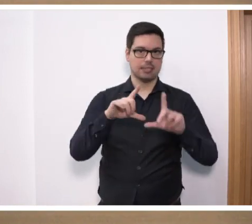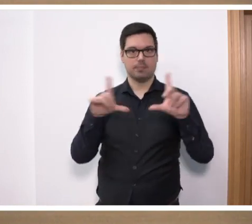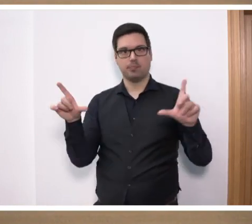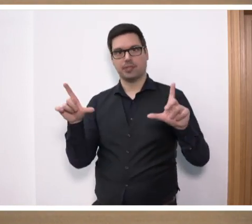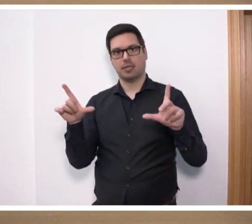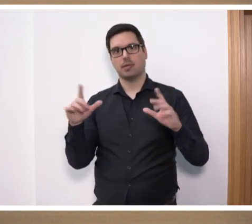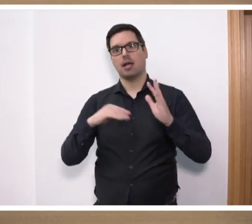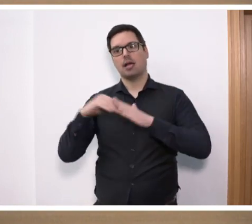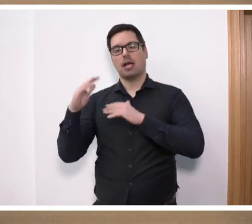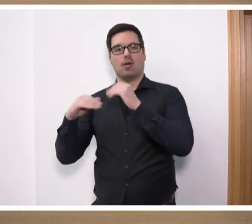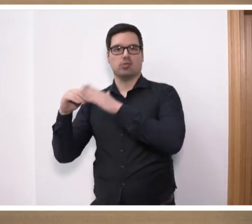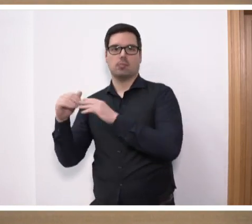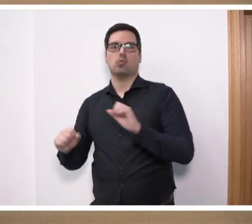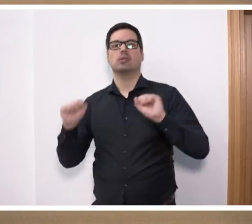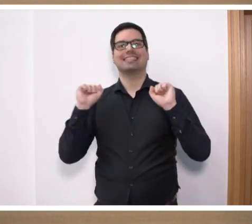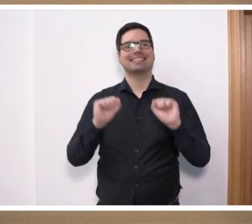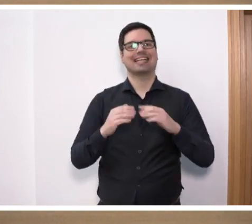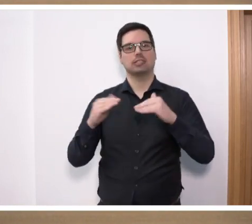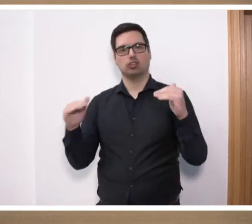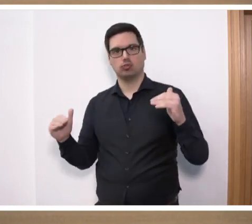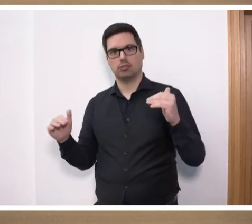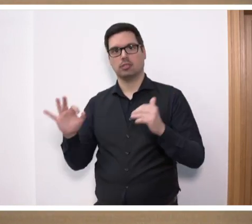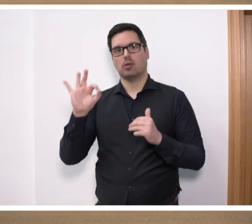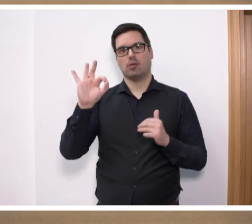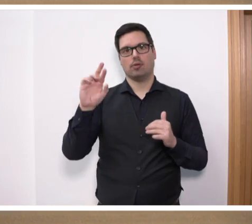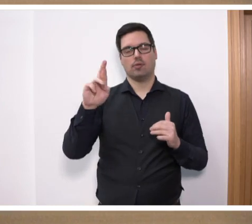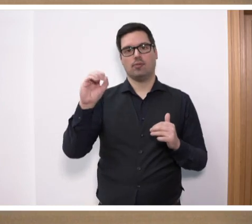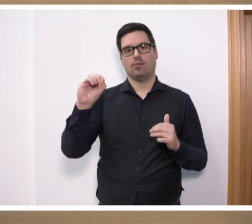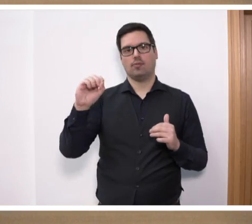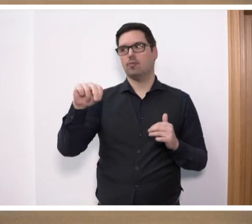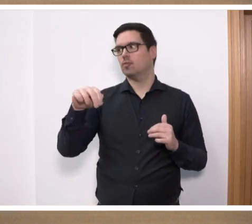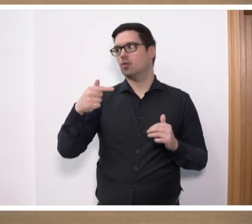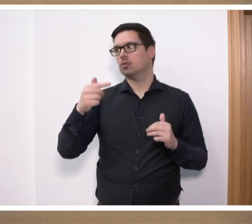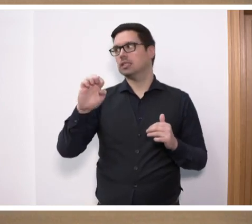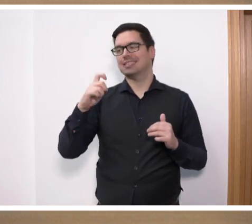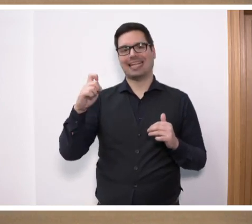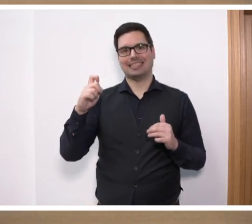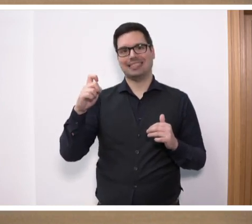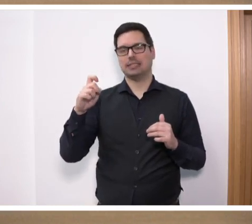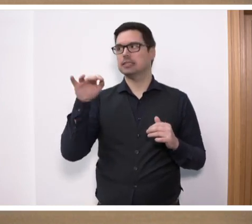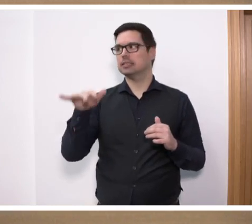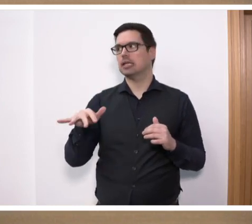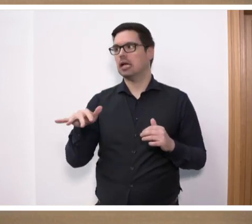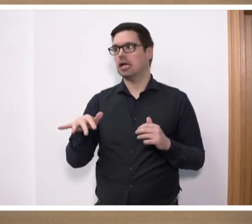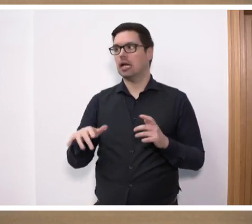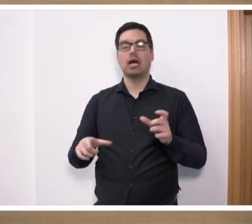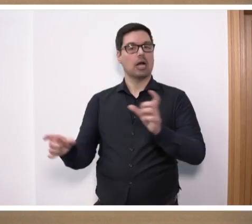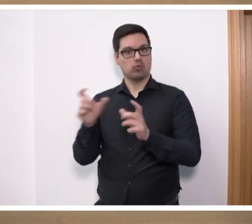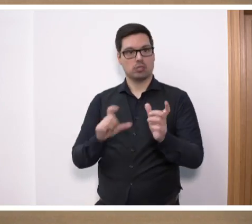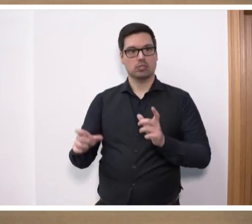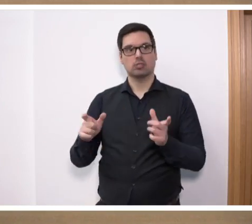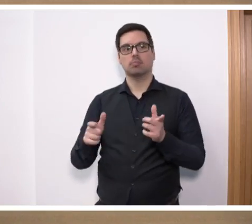Ausbau der Grenzschutzagentur Frontex. Also sozusagen diese Einheit ausrüsten mit